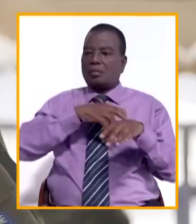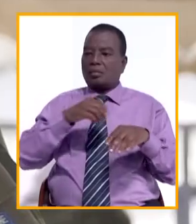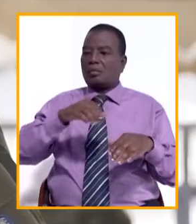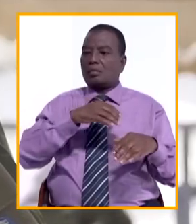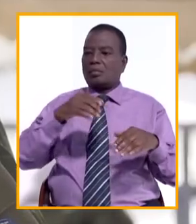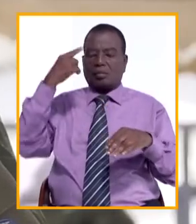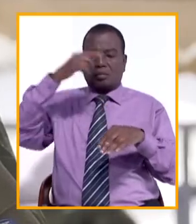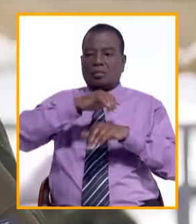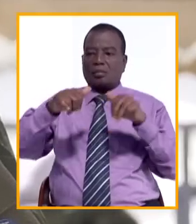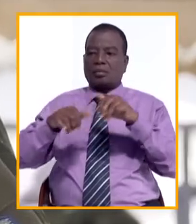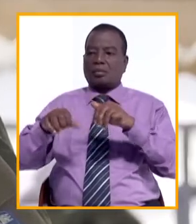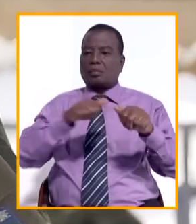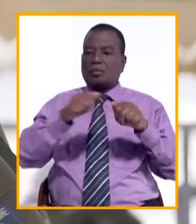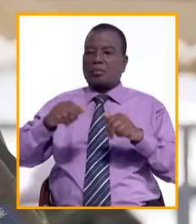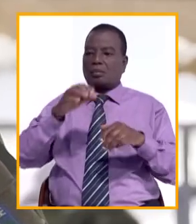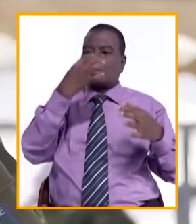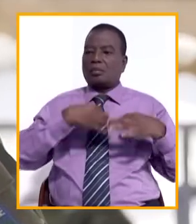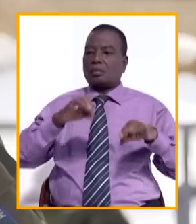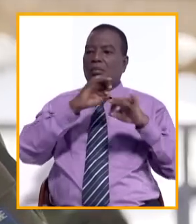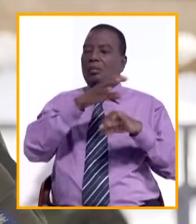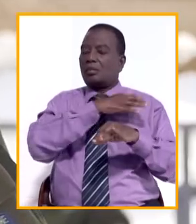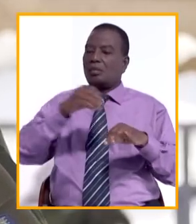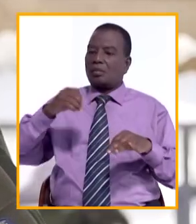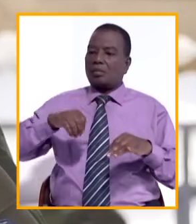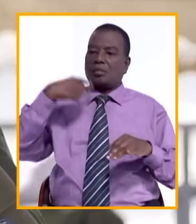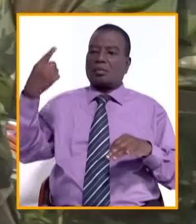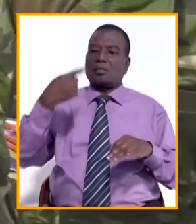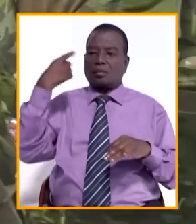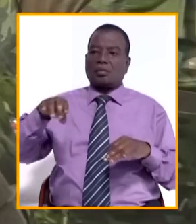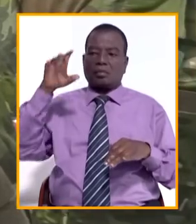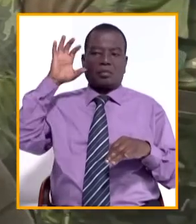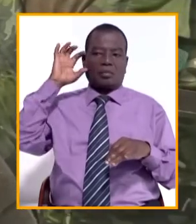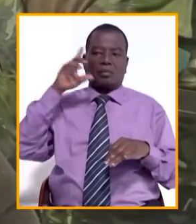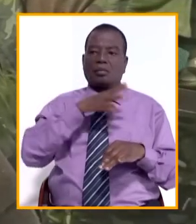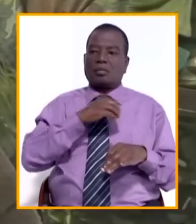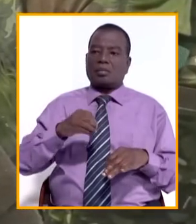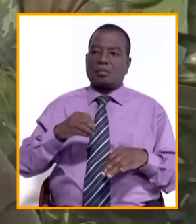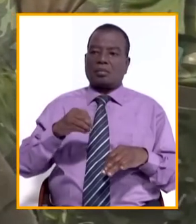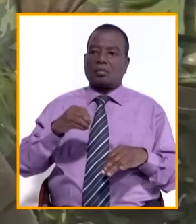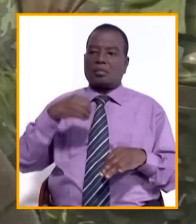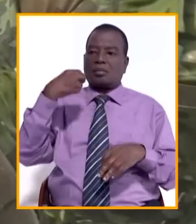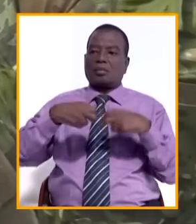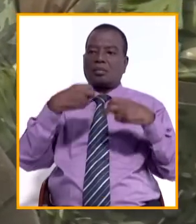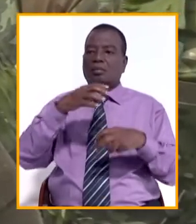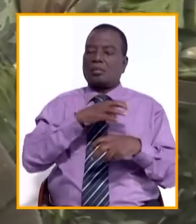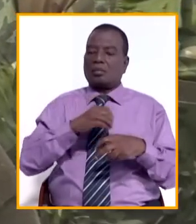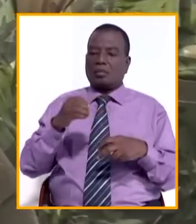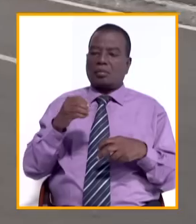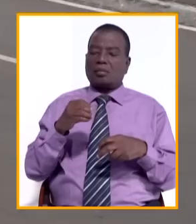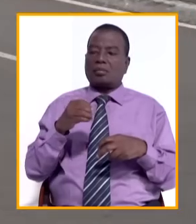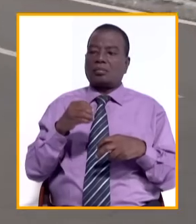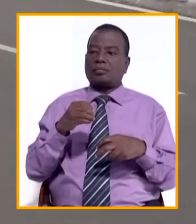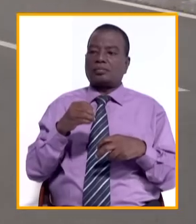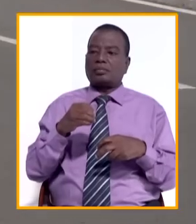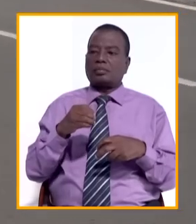pour toutes ces actions en notre faveur et pour l'oreille toujours attentive qu'il prête aux préoccupations des militaires.